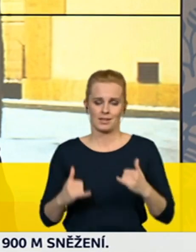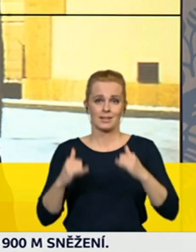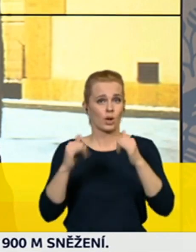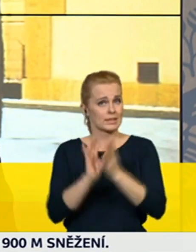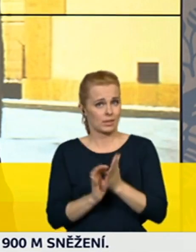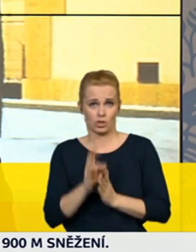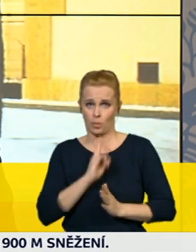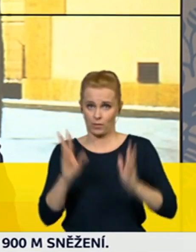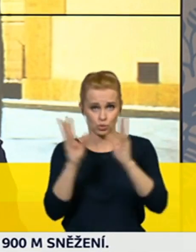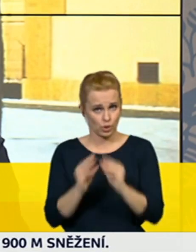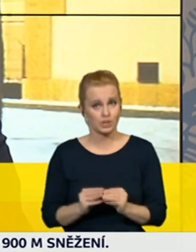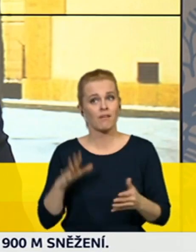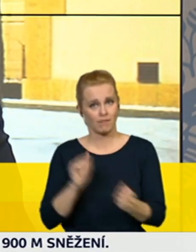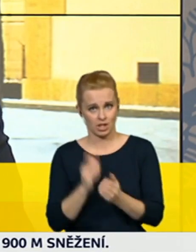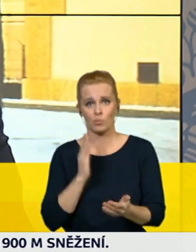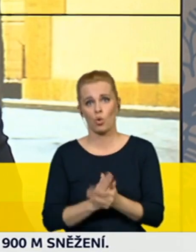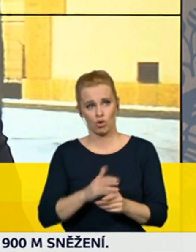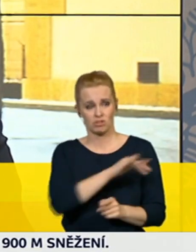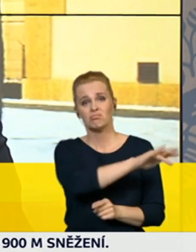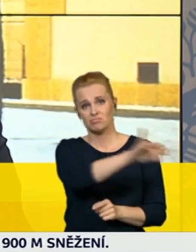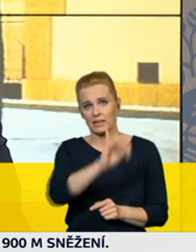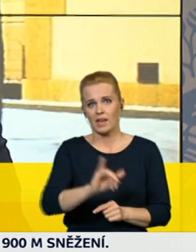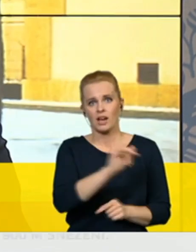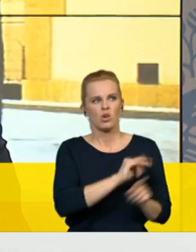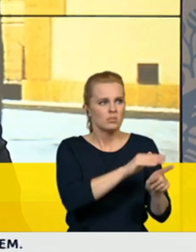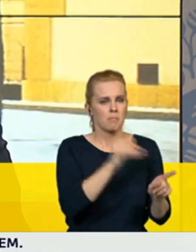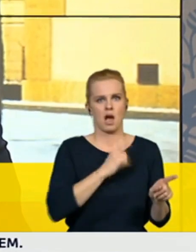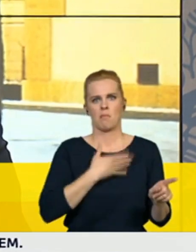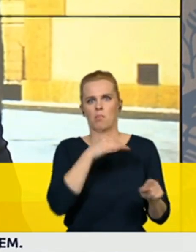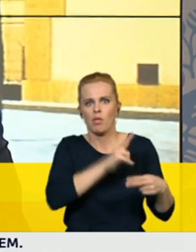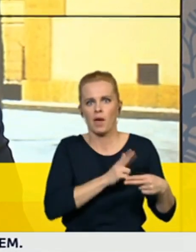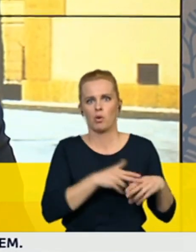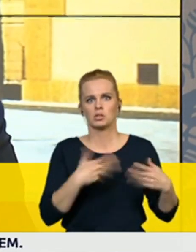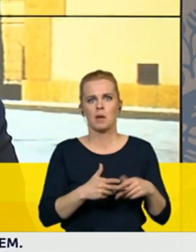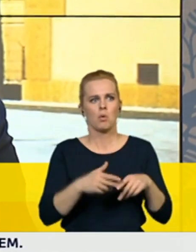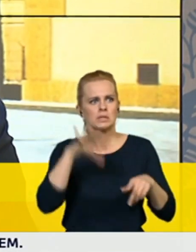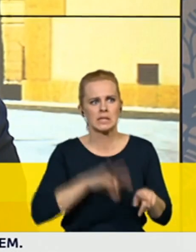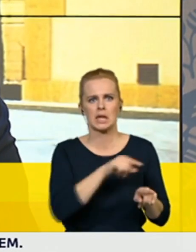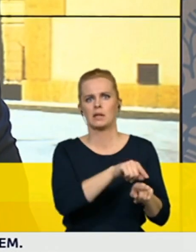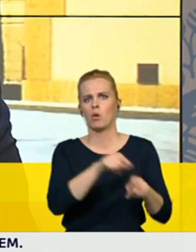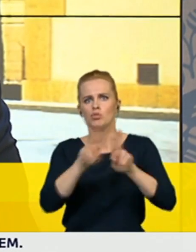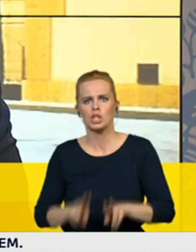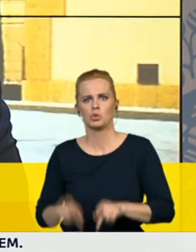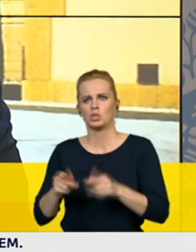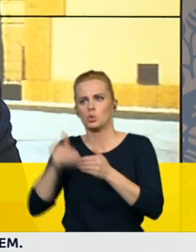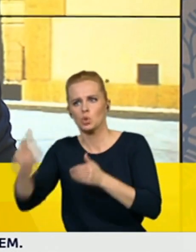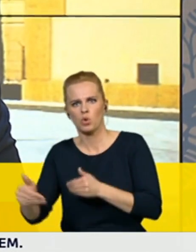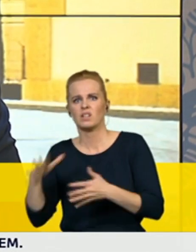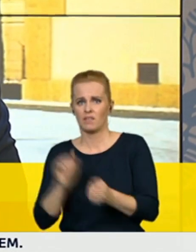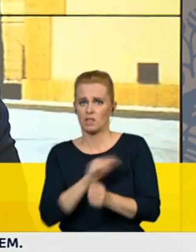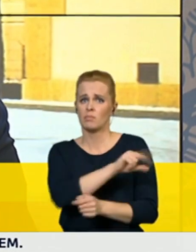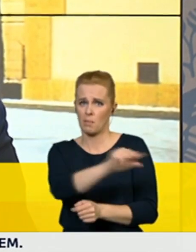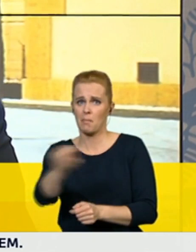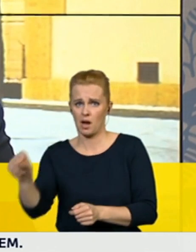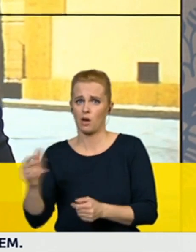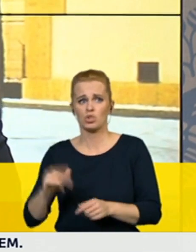každý z vás znáte někoho, kdo si tou nemocí prošel či, mědej bože, kdo v důsledu k té nemoce zemřel a